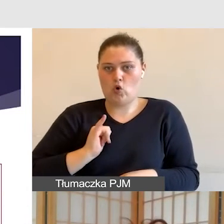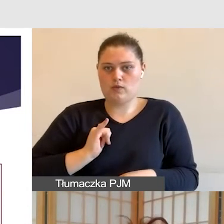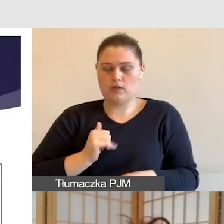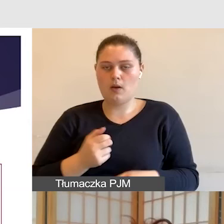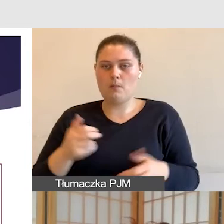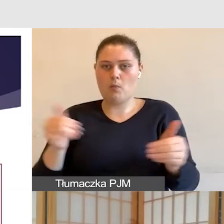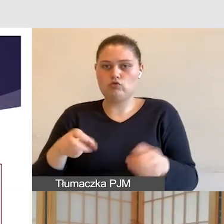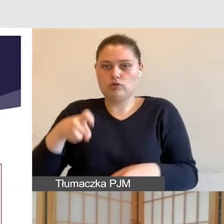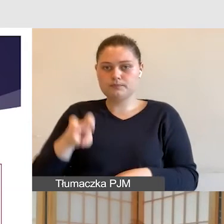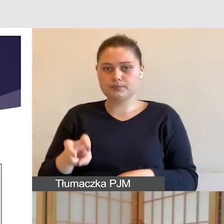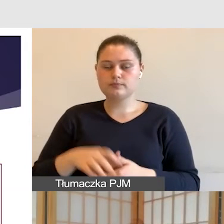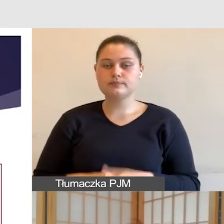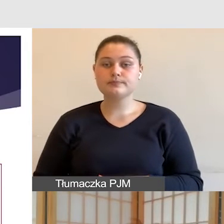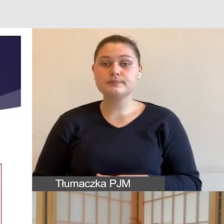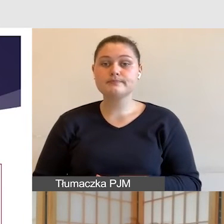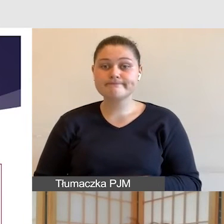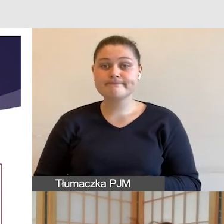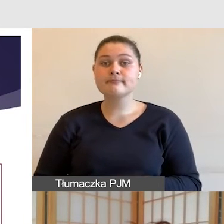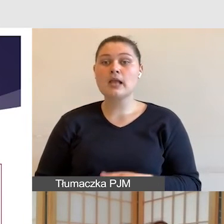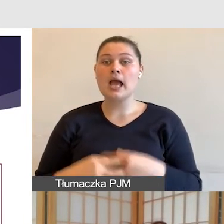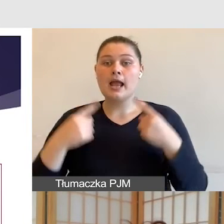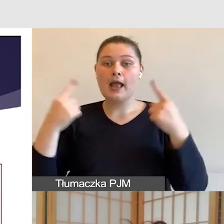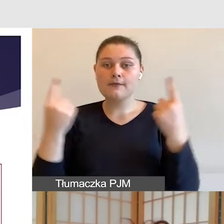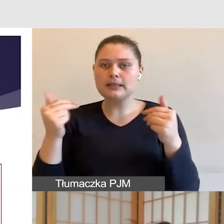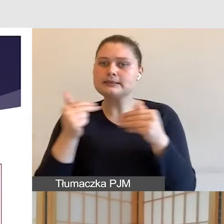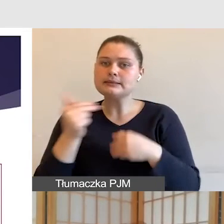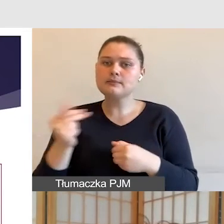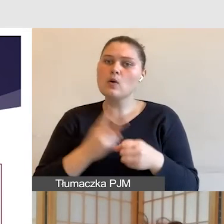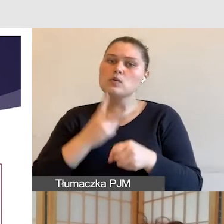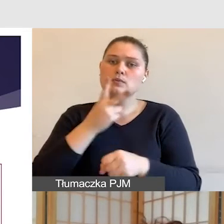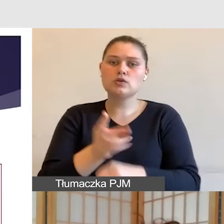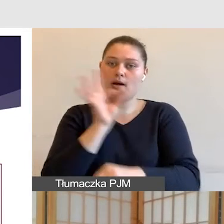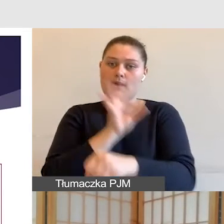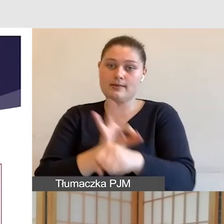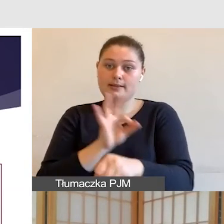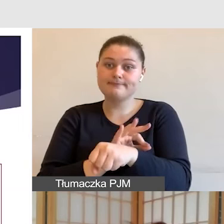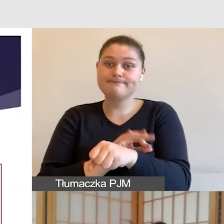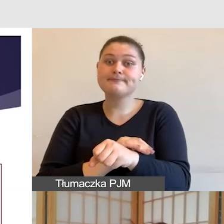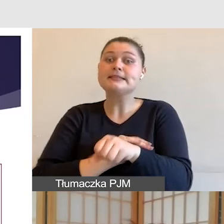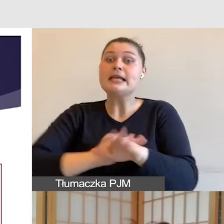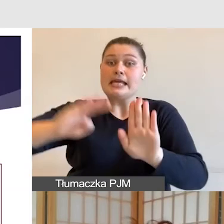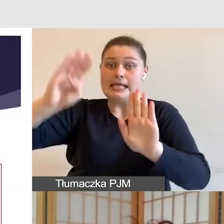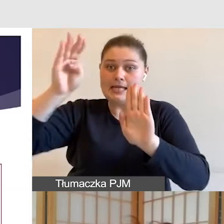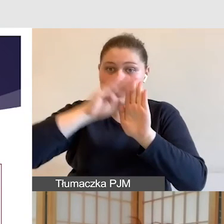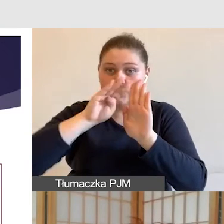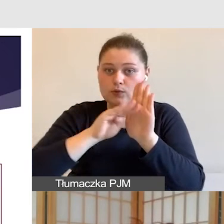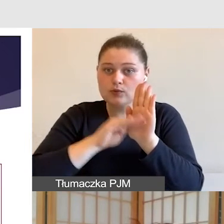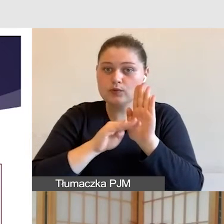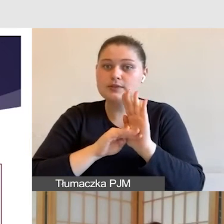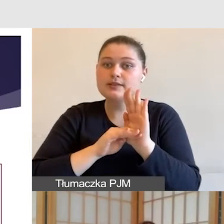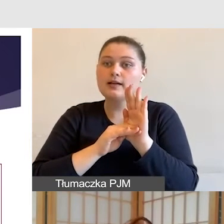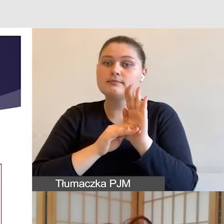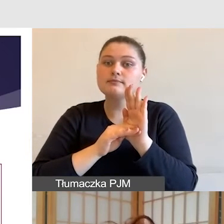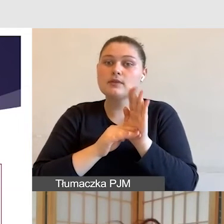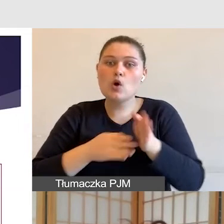W samej informacji, proszę Państwa, o dostępności architektonicznej ważna też jest instrukcja, w jaki sposób można dotrzeć do miejsca,